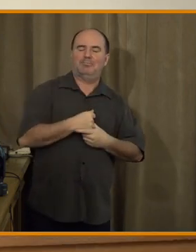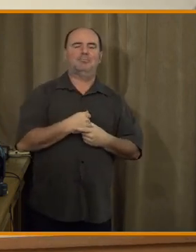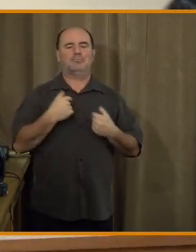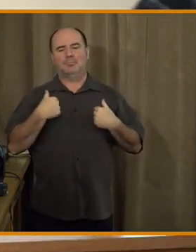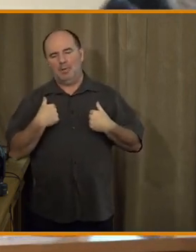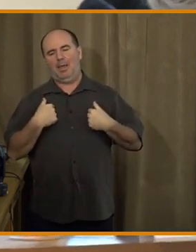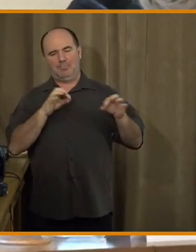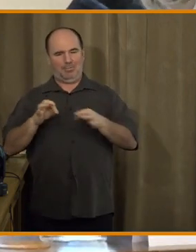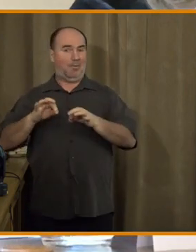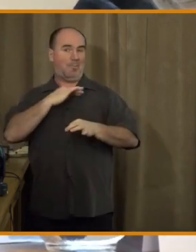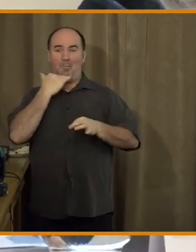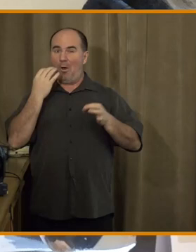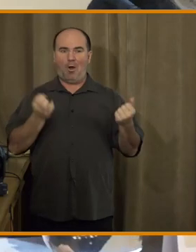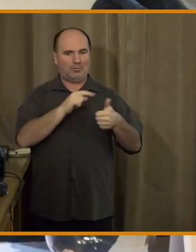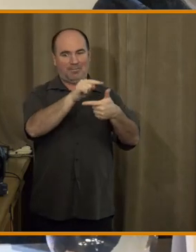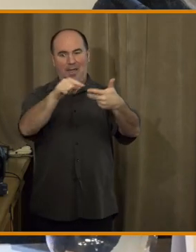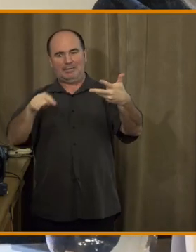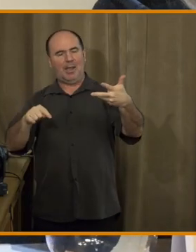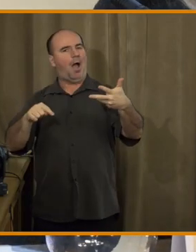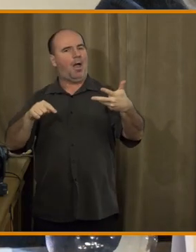Nicméně, jak jsem naznačil,